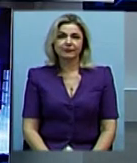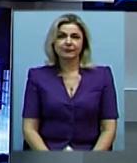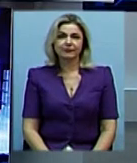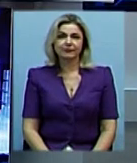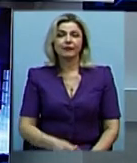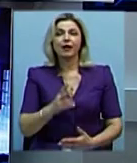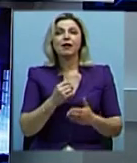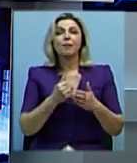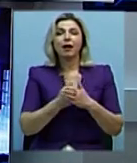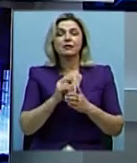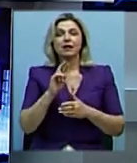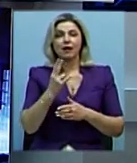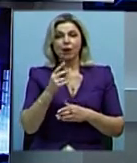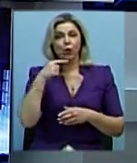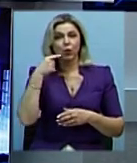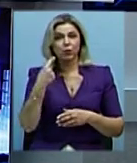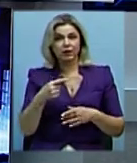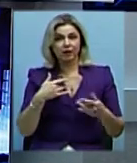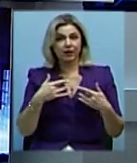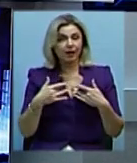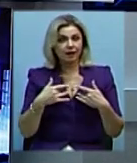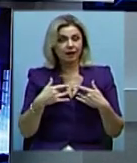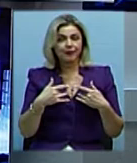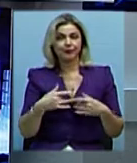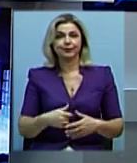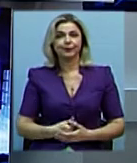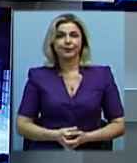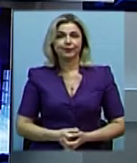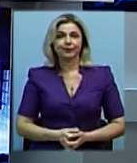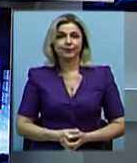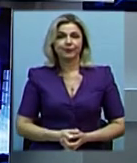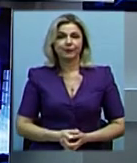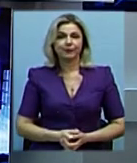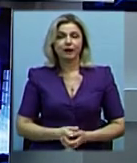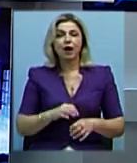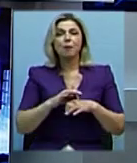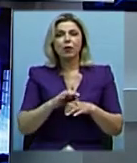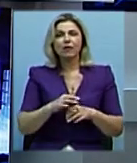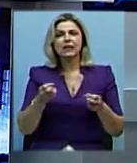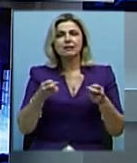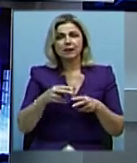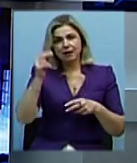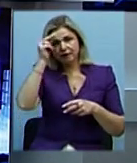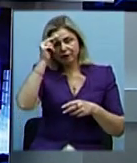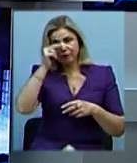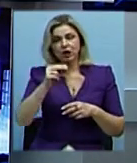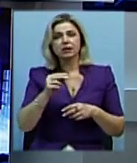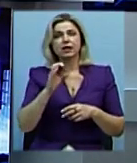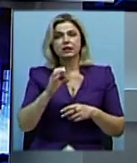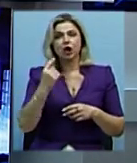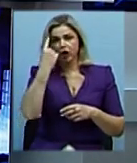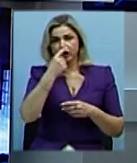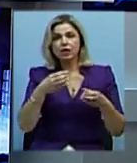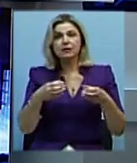На базі Миколаївського академічного художнього російського драматичного театру відбулись тактико-спеціальні навчання з особовим